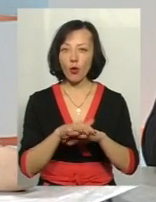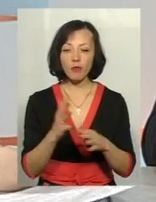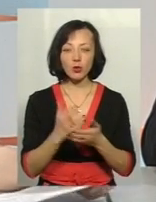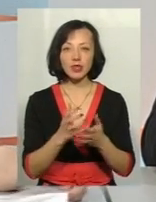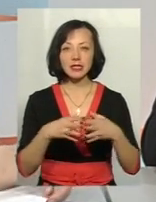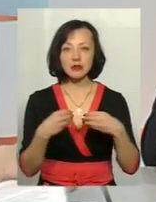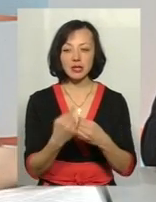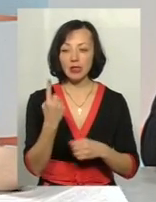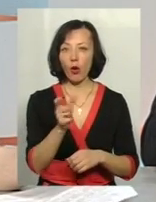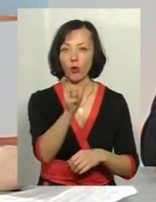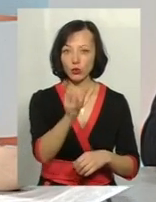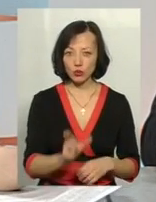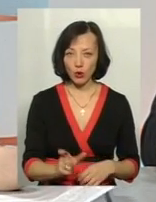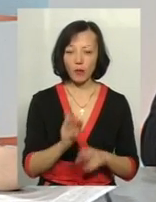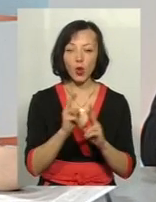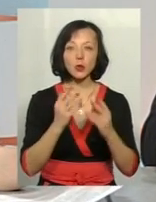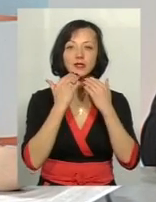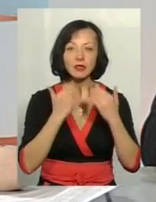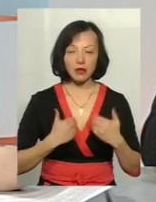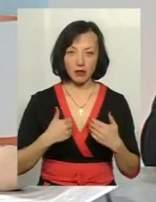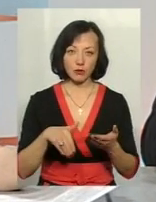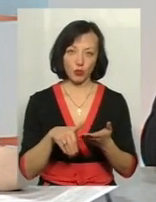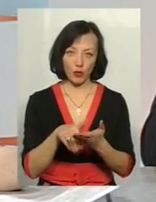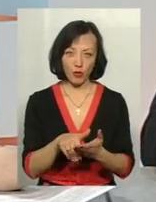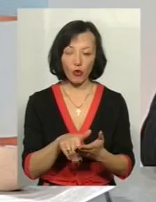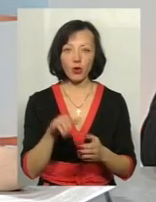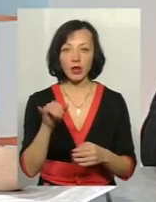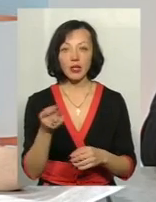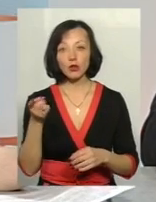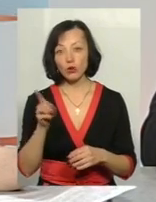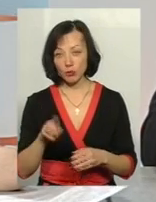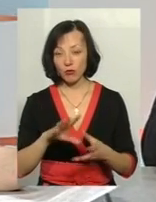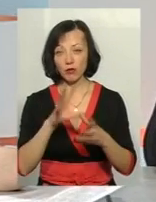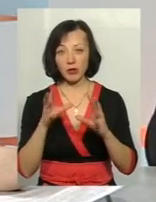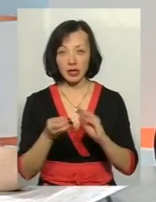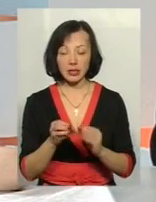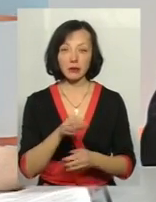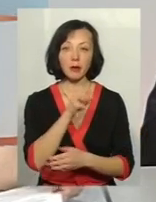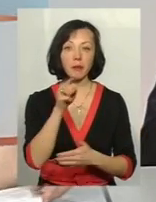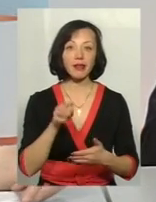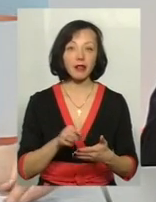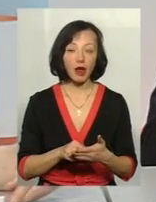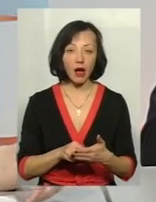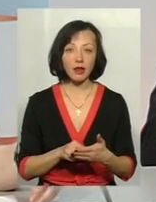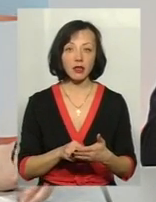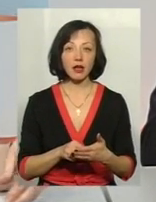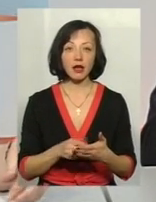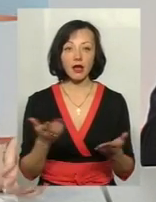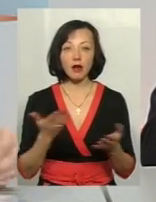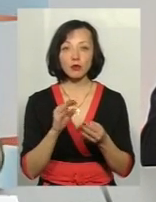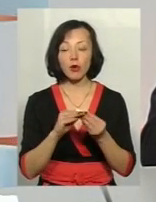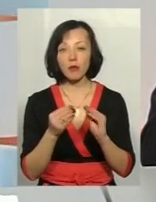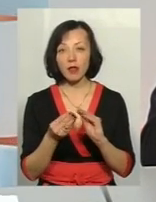ми беремо дохід особи, яка звертається до нас за правою допомогою. Тому, в принципі, питання, якихось